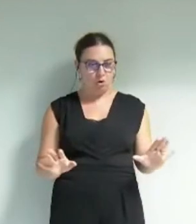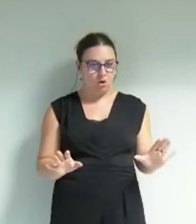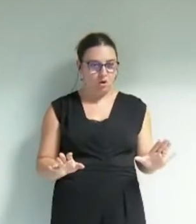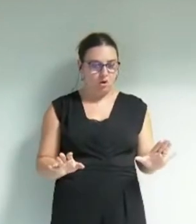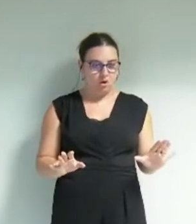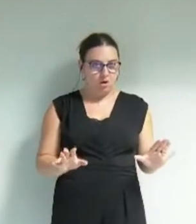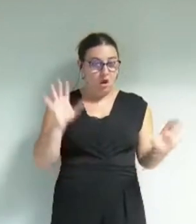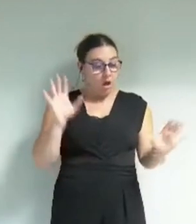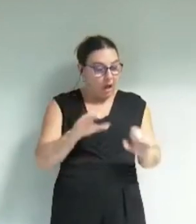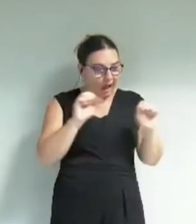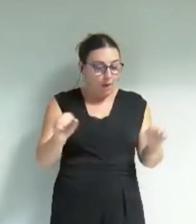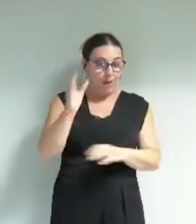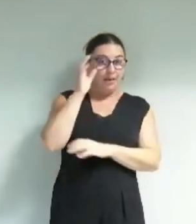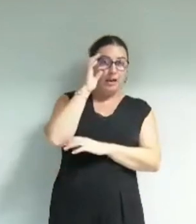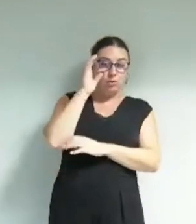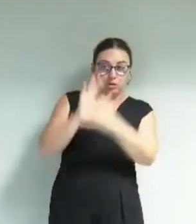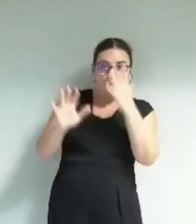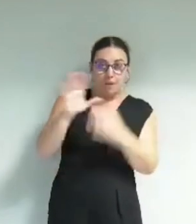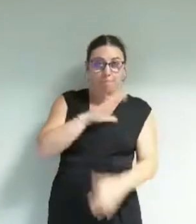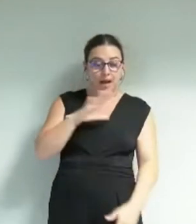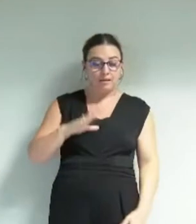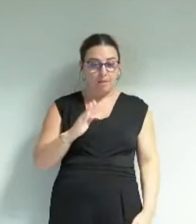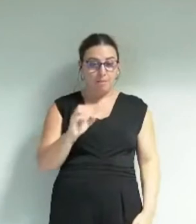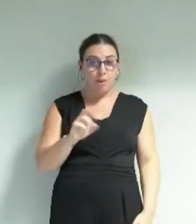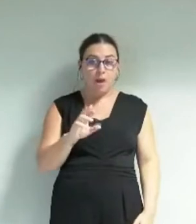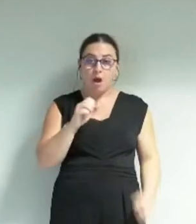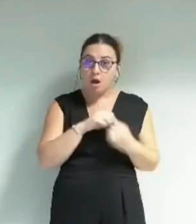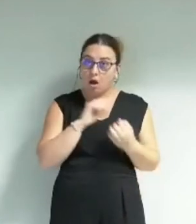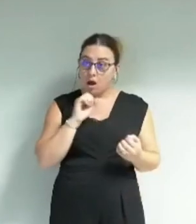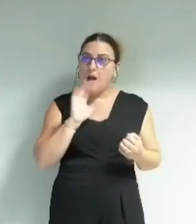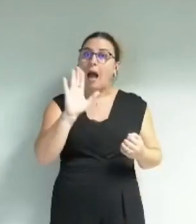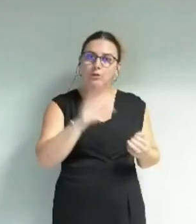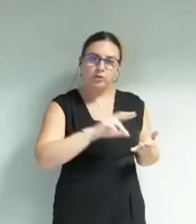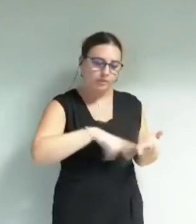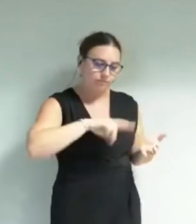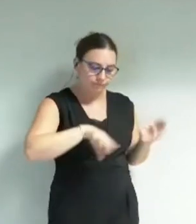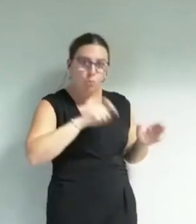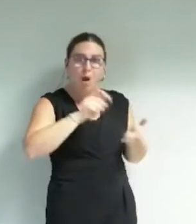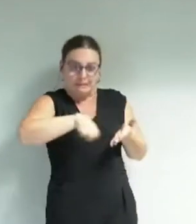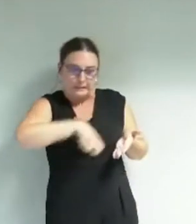assez extraordinaire ce qu'on a entendu de la part de madame Boer je vais les retrouver tranquillement